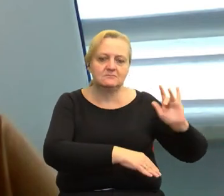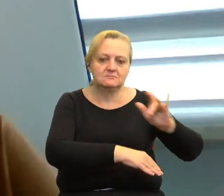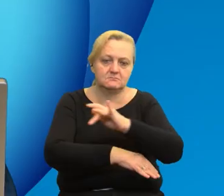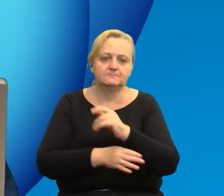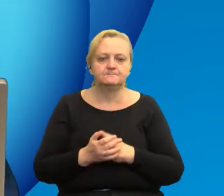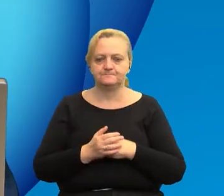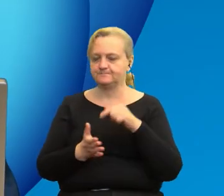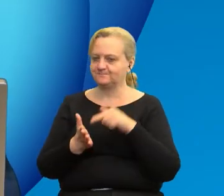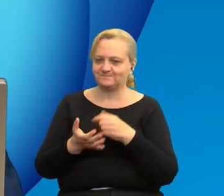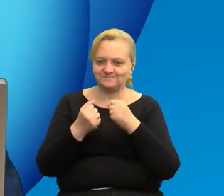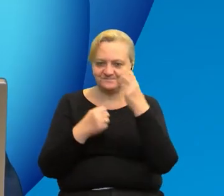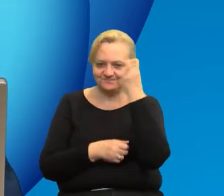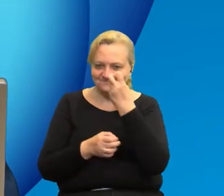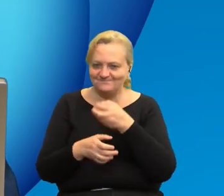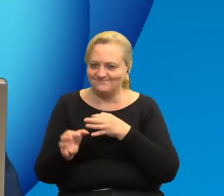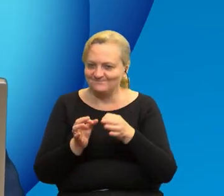Bardzo ciekawa historia.